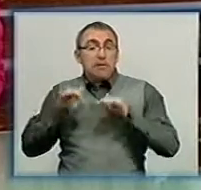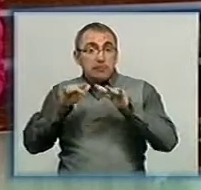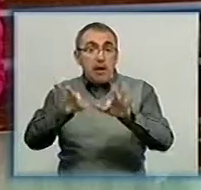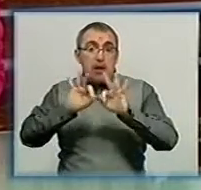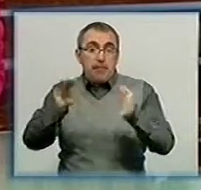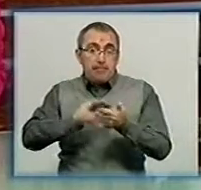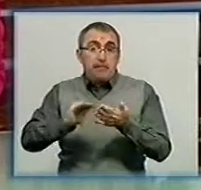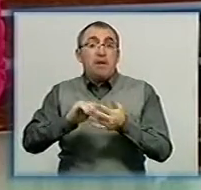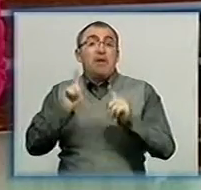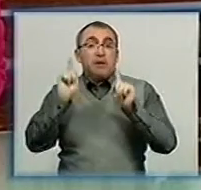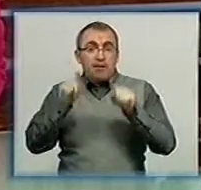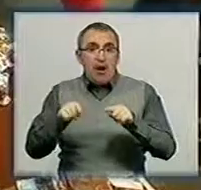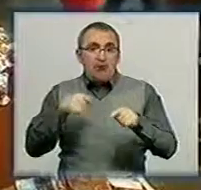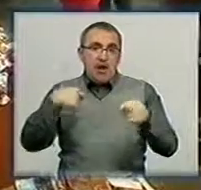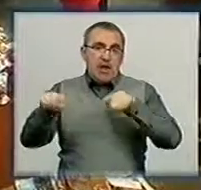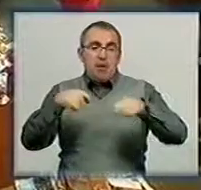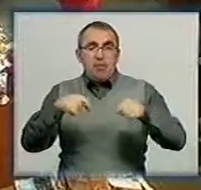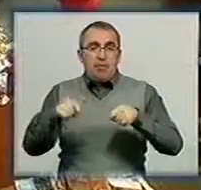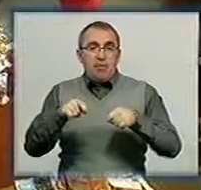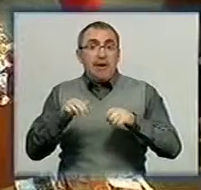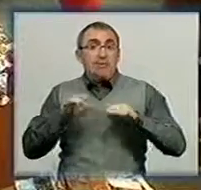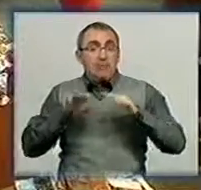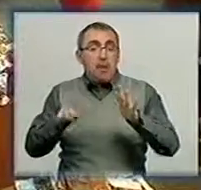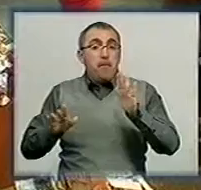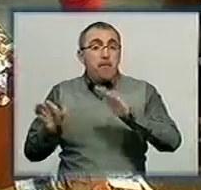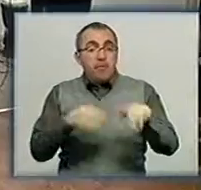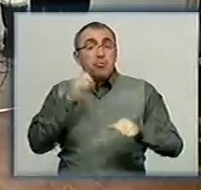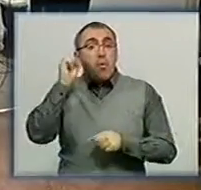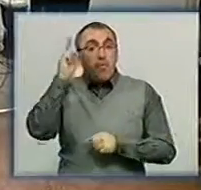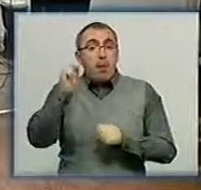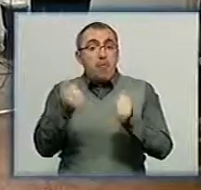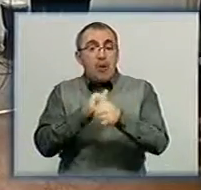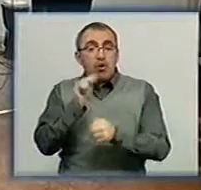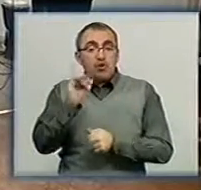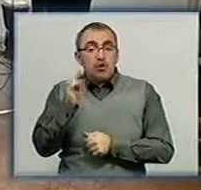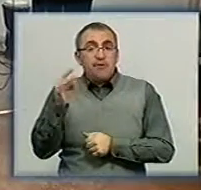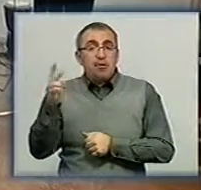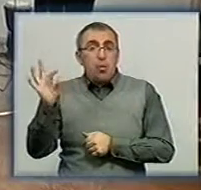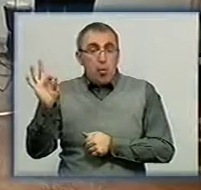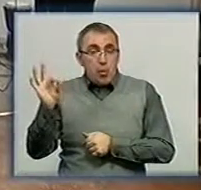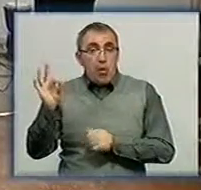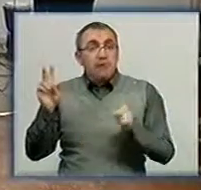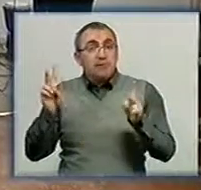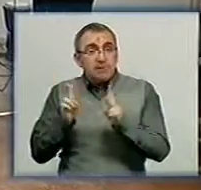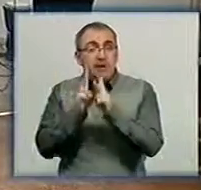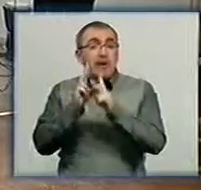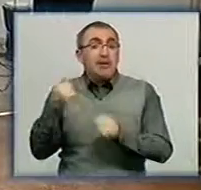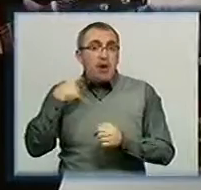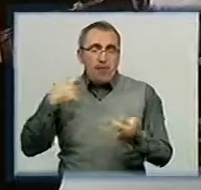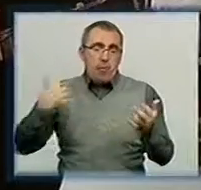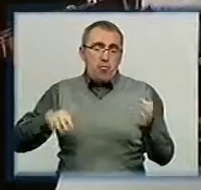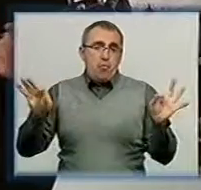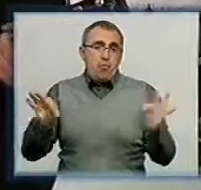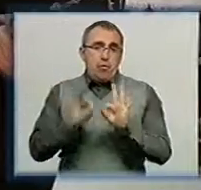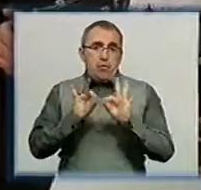Інна Примак вона теж ярмаркувала. Захід почали після обіду в бібліотеці Чижевського. Усіх відвідувачів зустрічали кіровоградські музиканти.